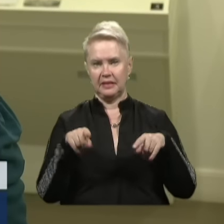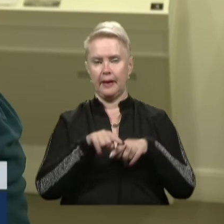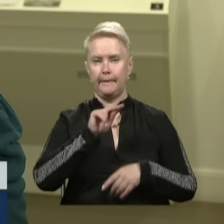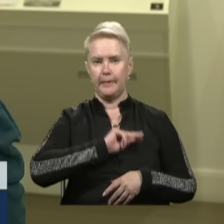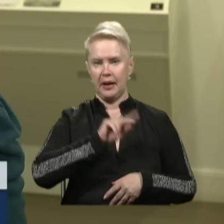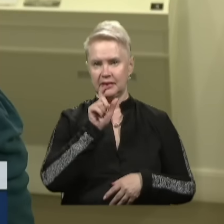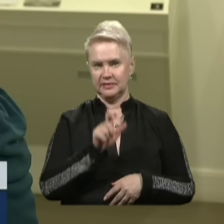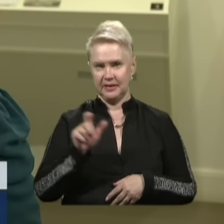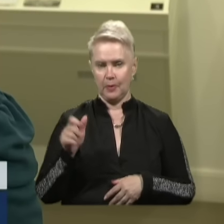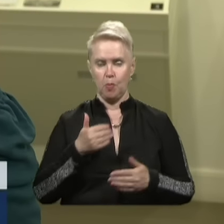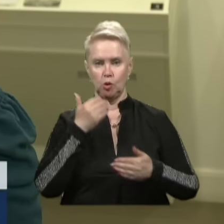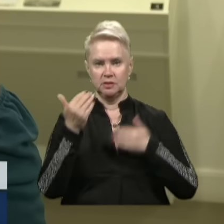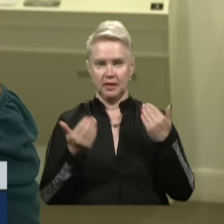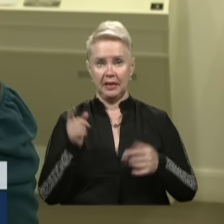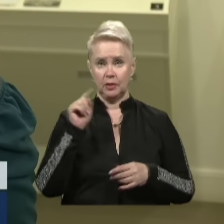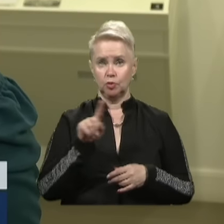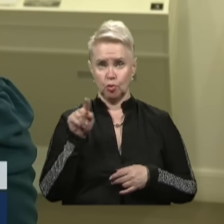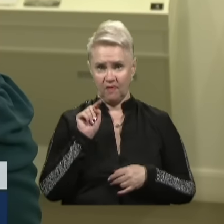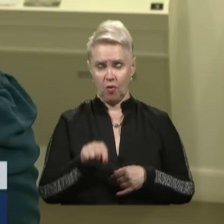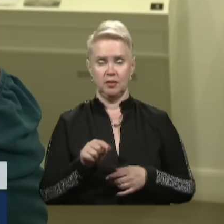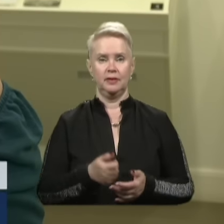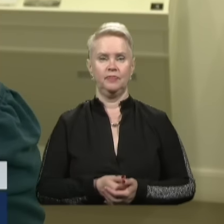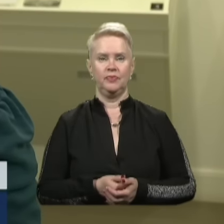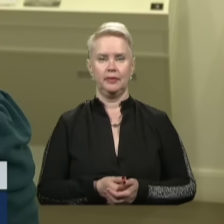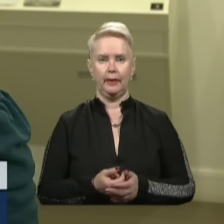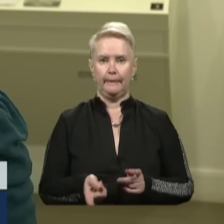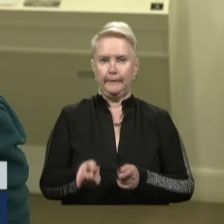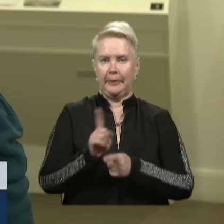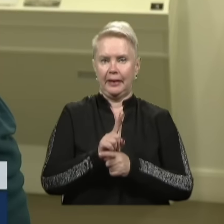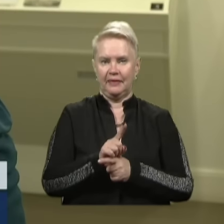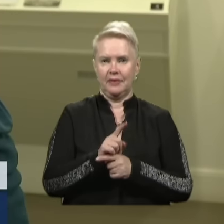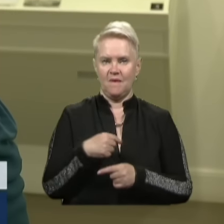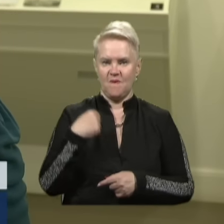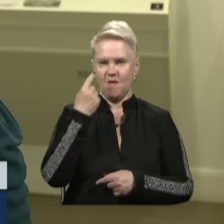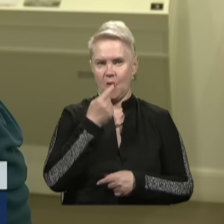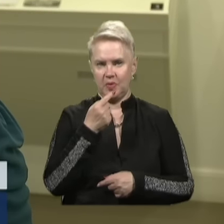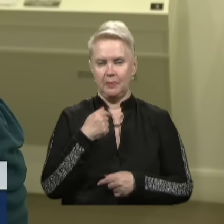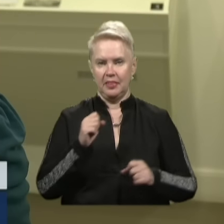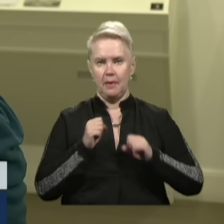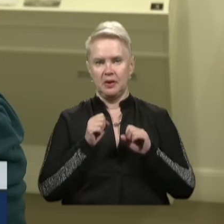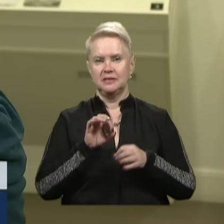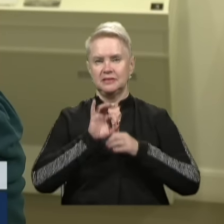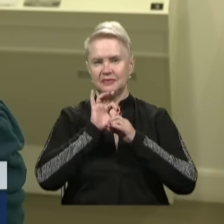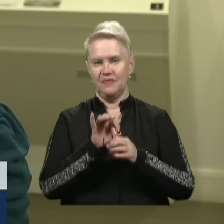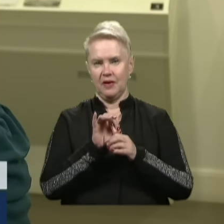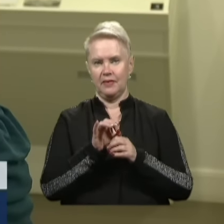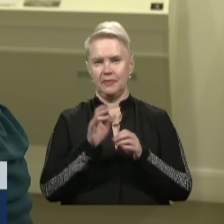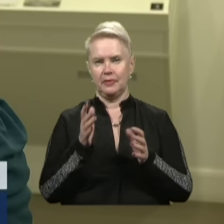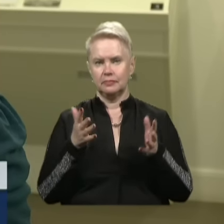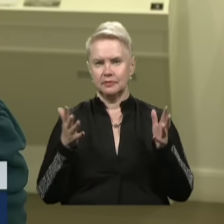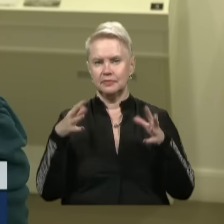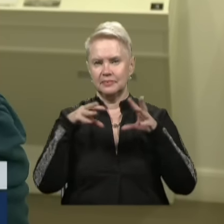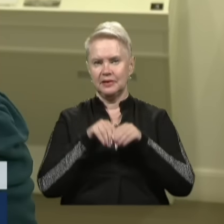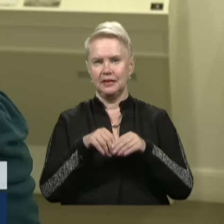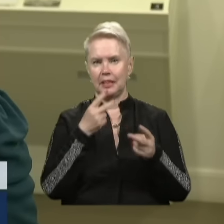працівників музею, для того, щоб вони перевтілилися в образи. Ми намагалися створити максимально імерсивний